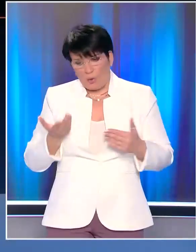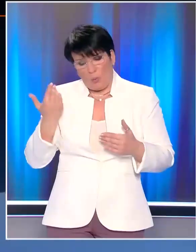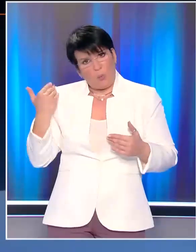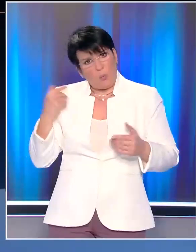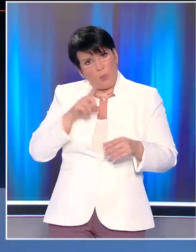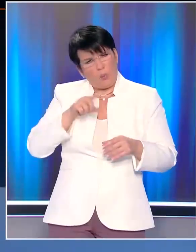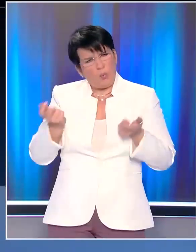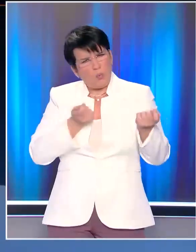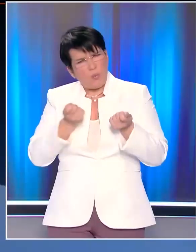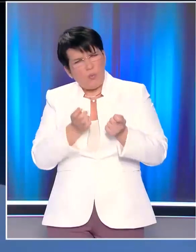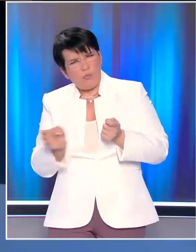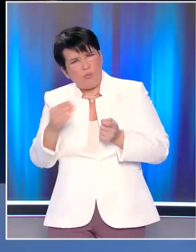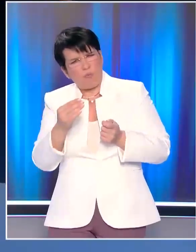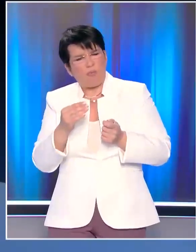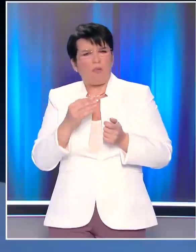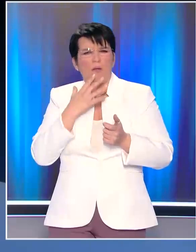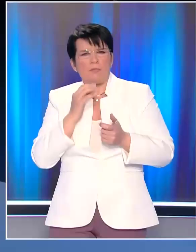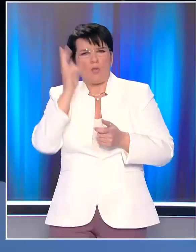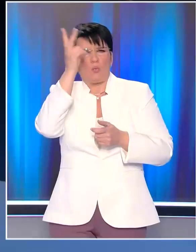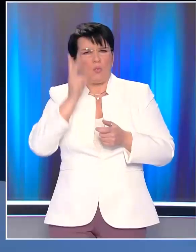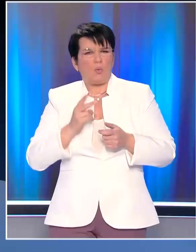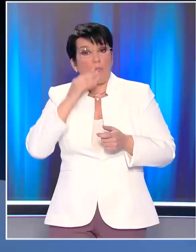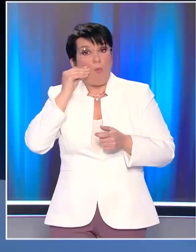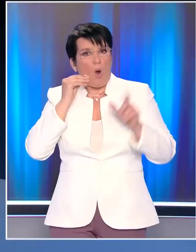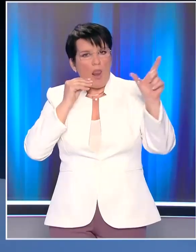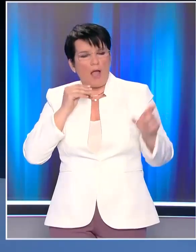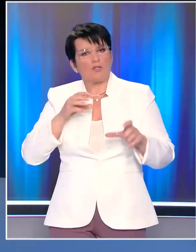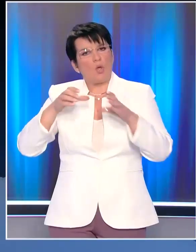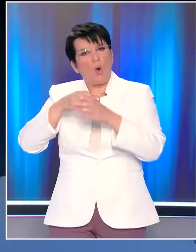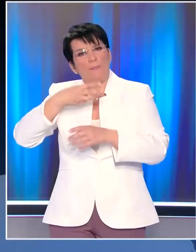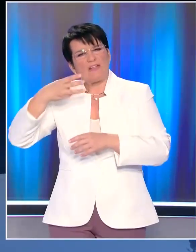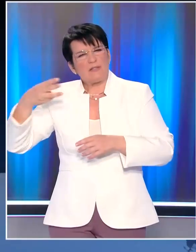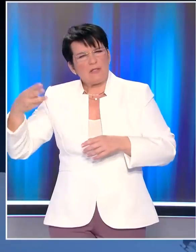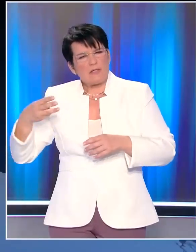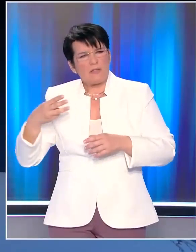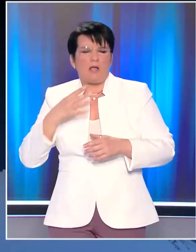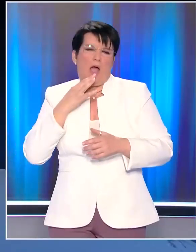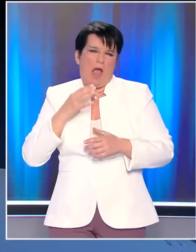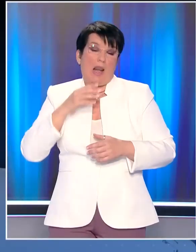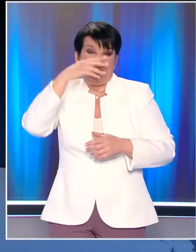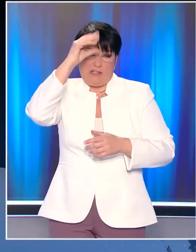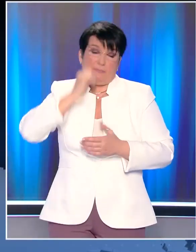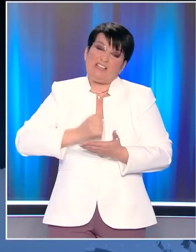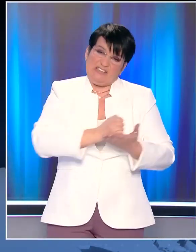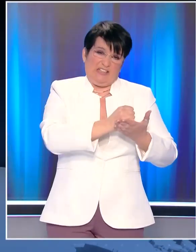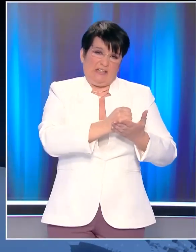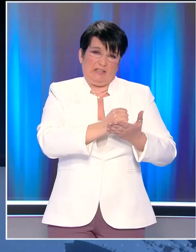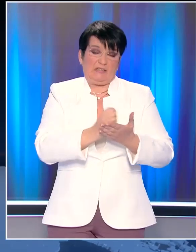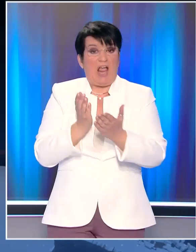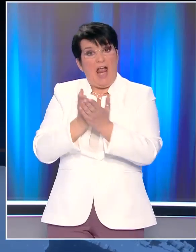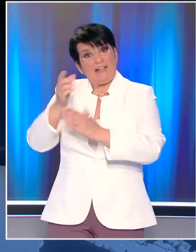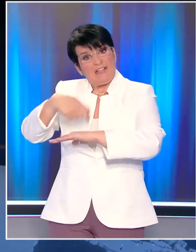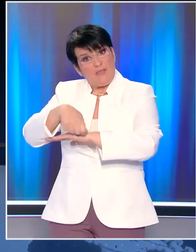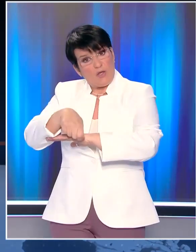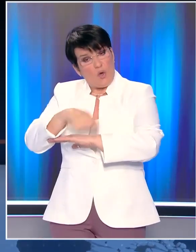μια ενορχιστρωμένη επίθεση με πρώτο τον κύριο Πολάκη την οποία στηρίζει ηθικά και πολιτικά ο κύριος Τσίπρας απέναντι στην ελληνική δικαιοσύνη